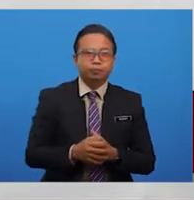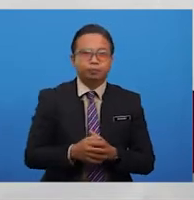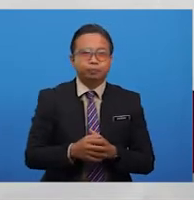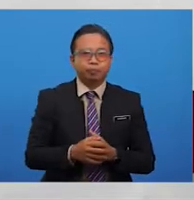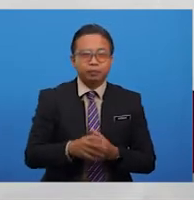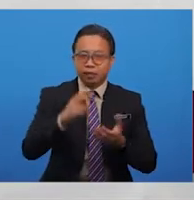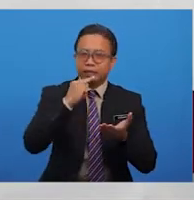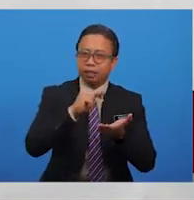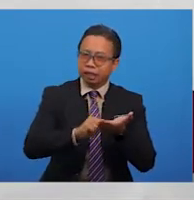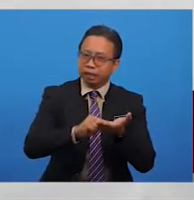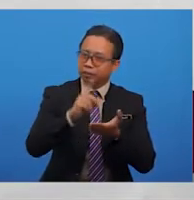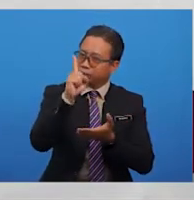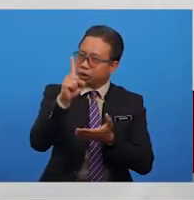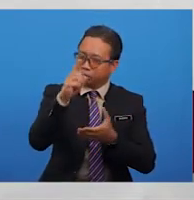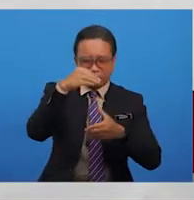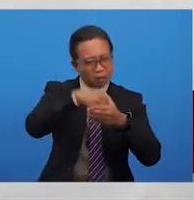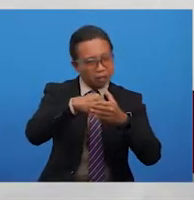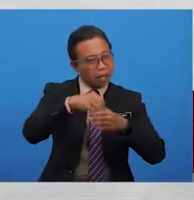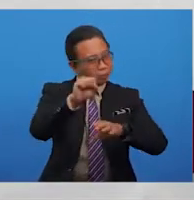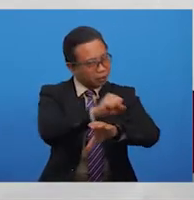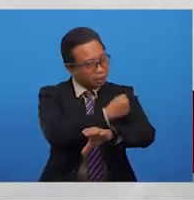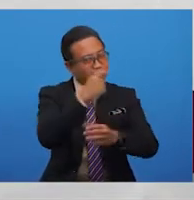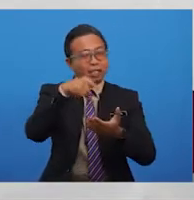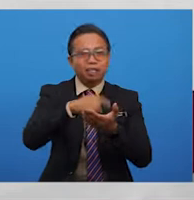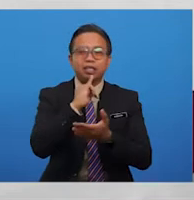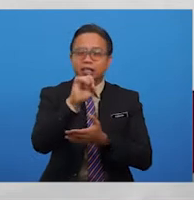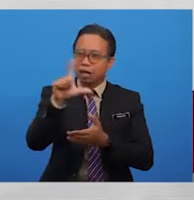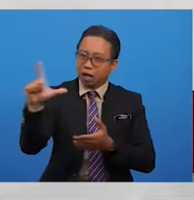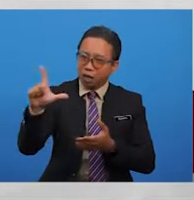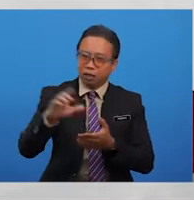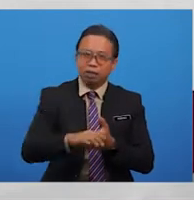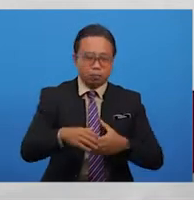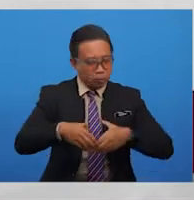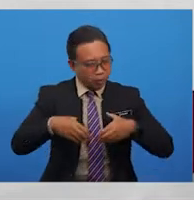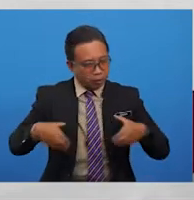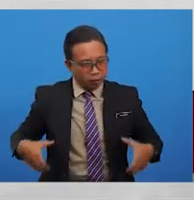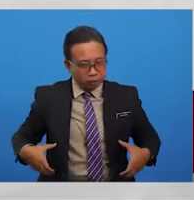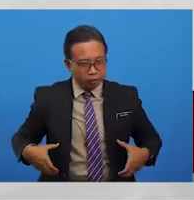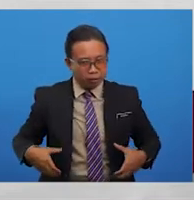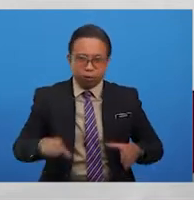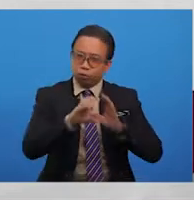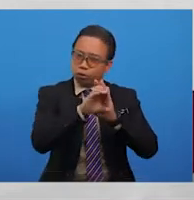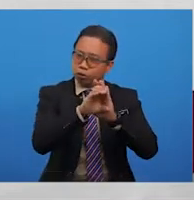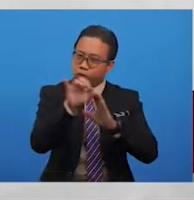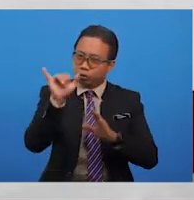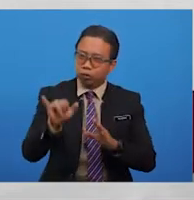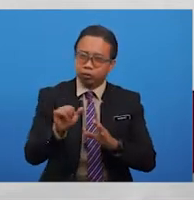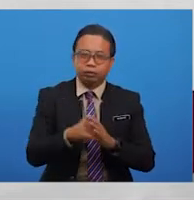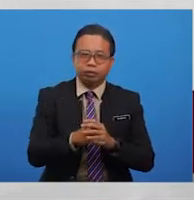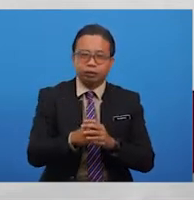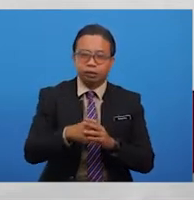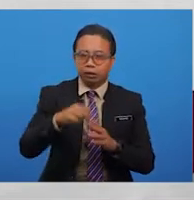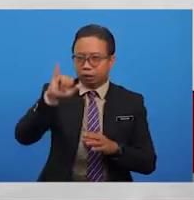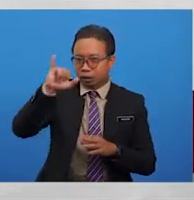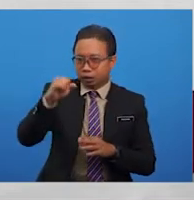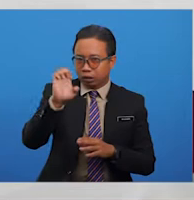nilai pertama yang terdapat dalam sajak ini ialah nilai keberanian. Contohnya, keberanian